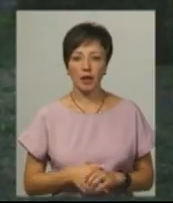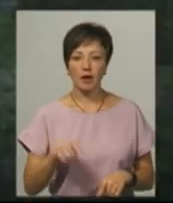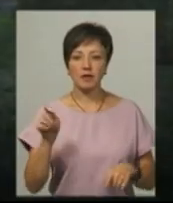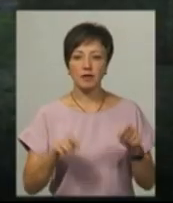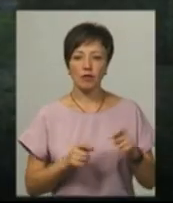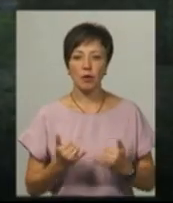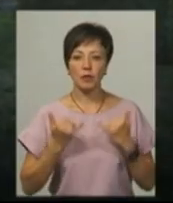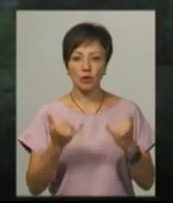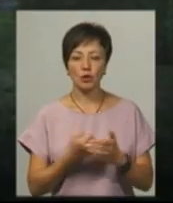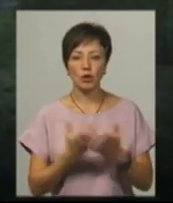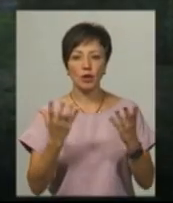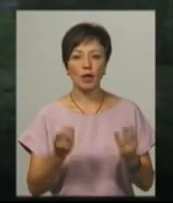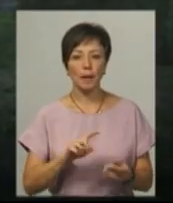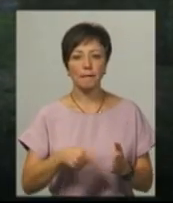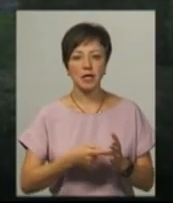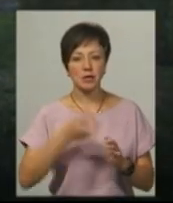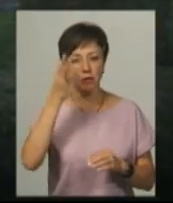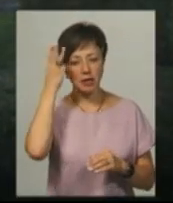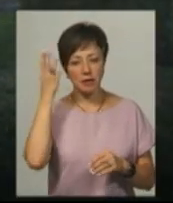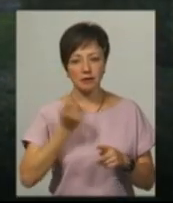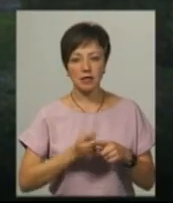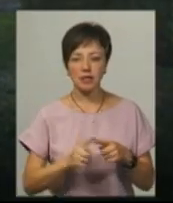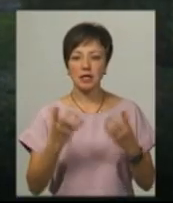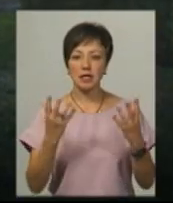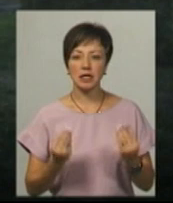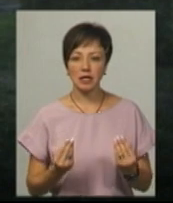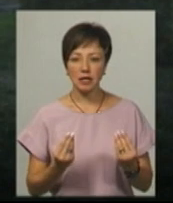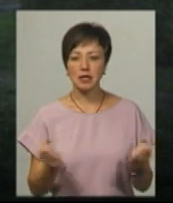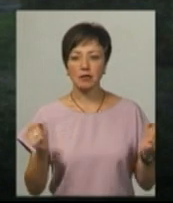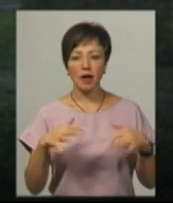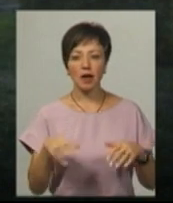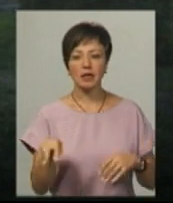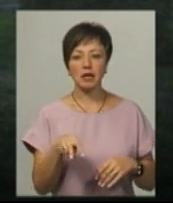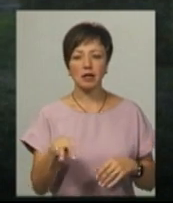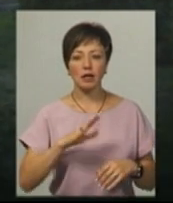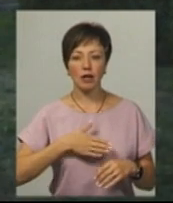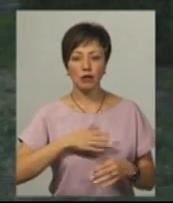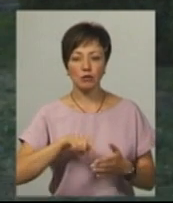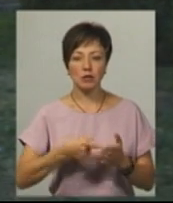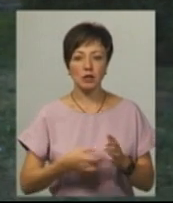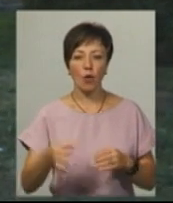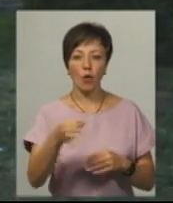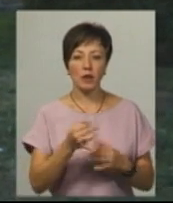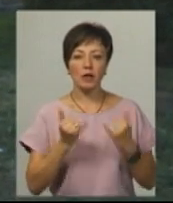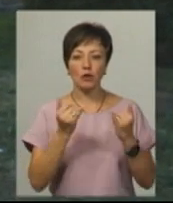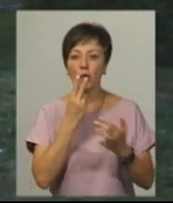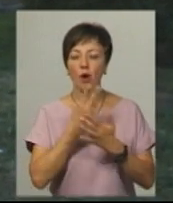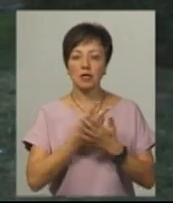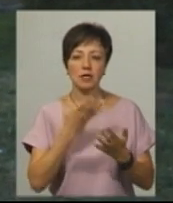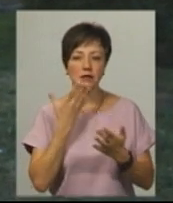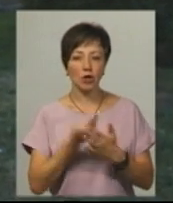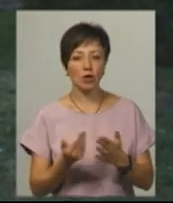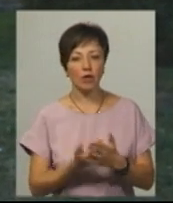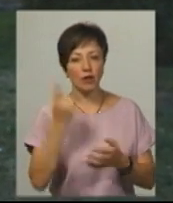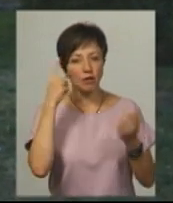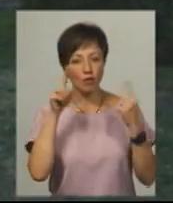приурочений до Дня міста Хмельницького. В ці дні збираються літератори нашого міста, області, для того, щоб показати свої нові